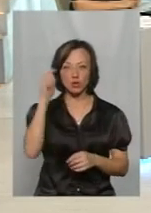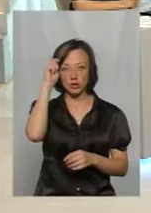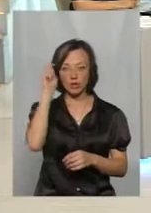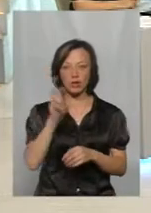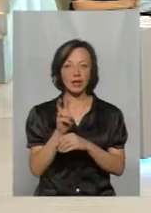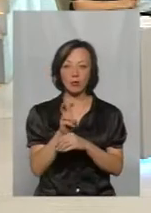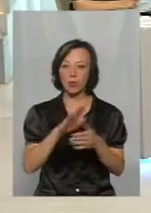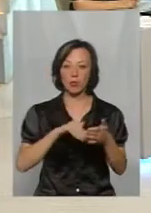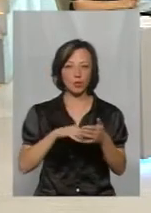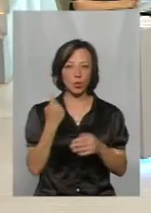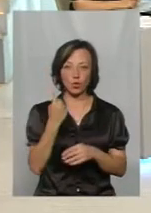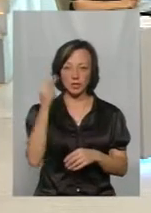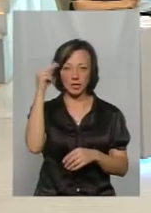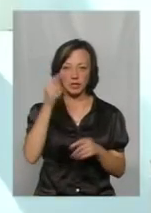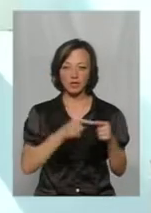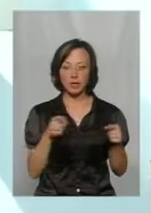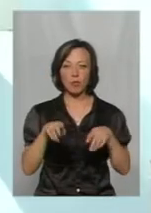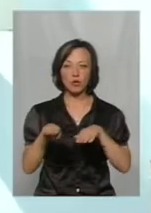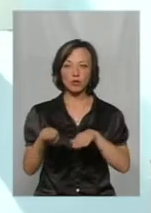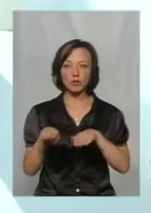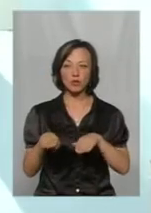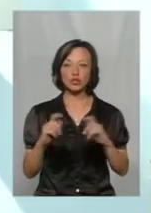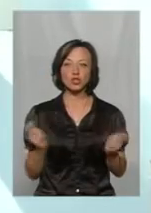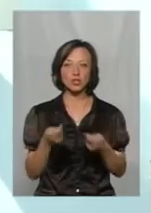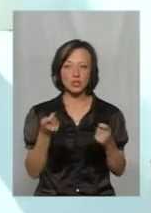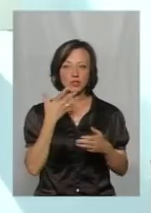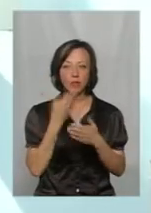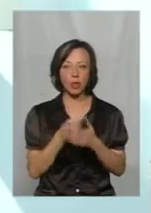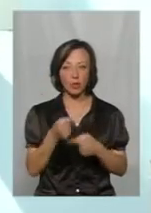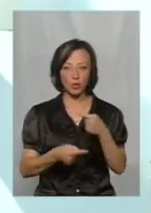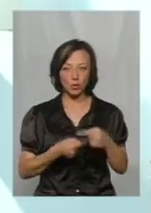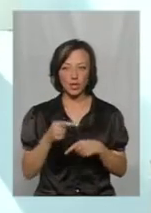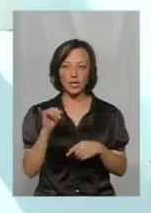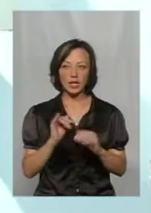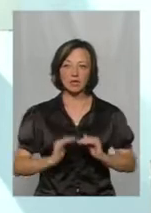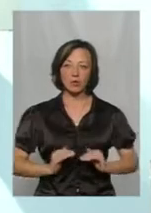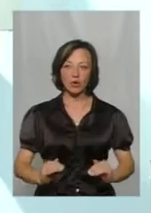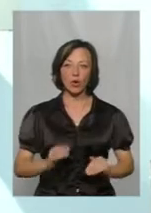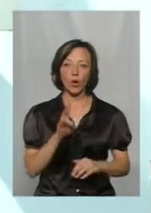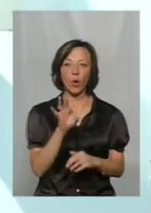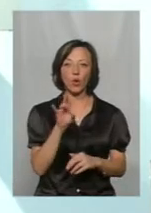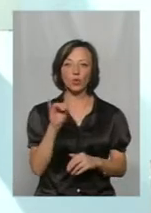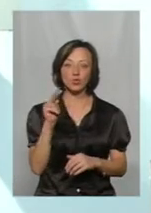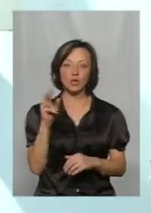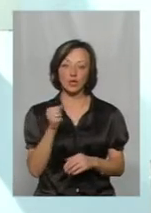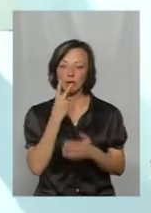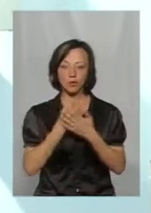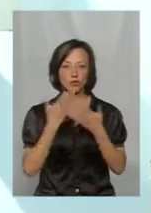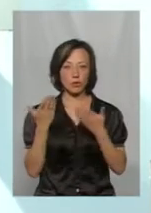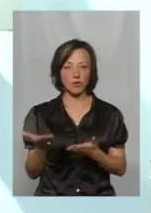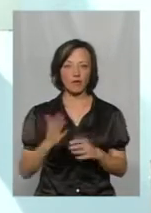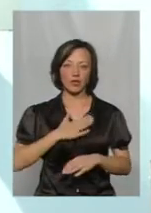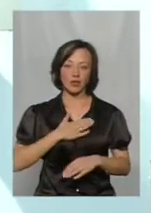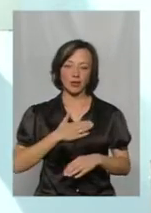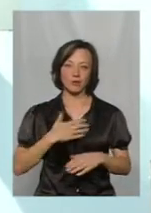який не пропустив ні одного заняття. За цей час він пошив дженси своєму онукові і спідничку своєї онучці. І він це демонстрував на